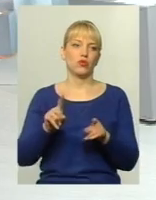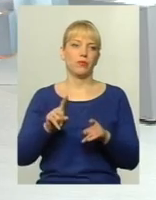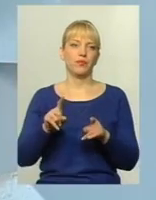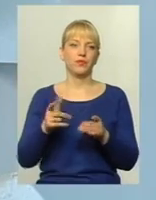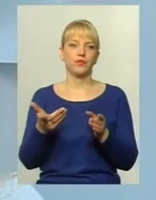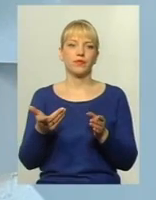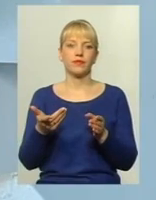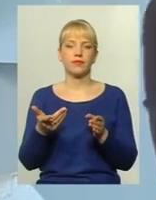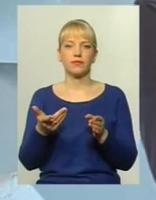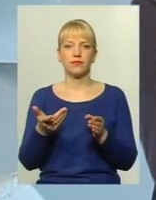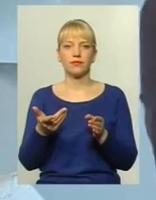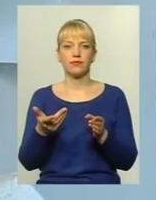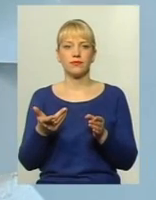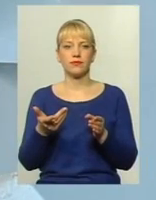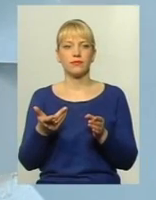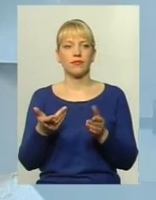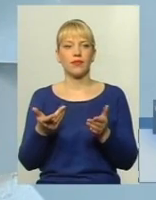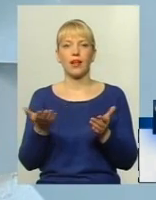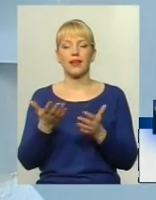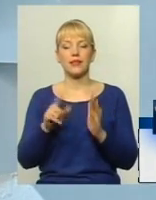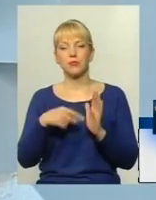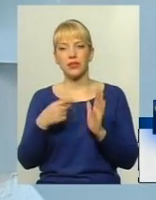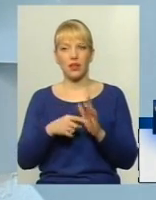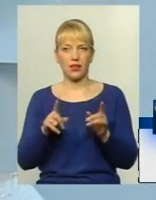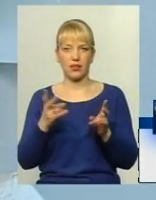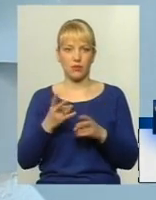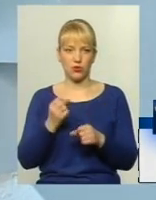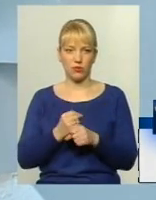питання, що треба зробити,